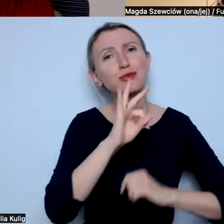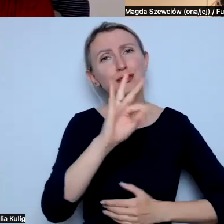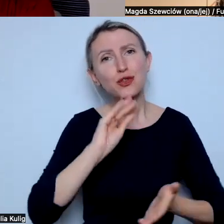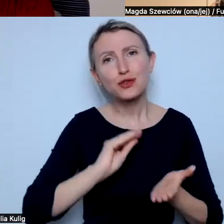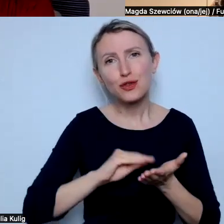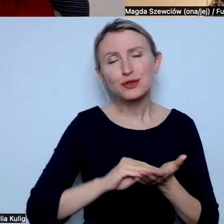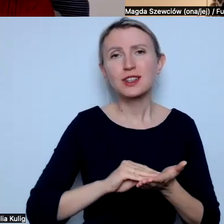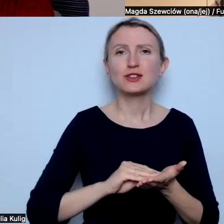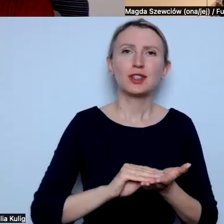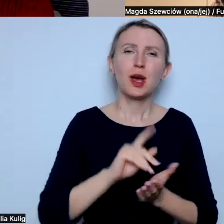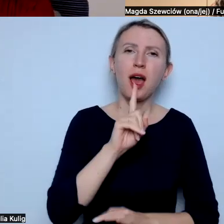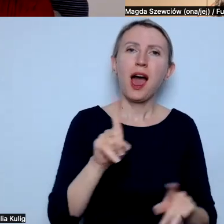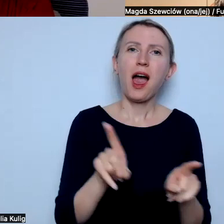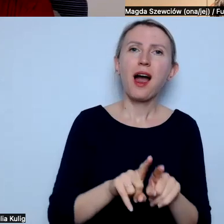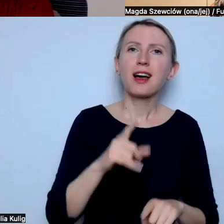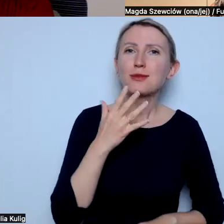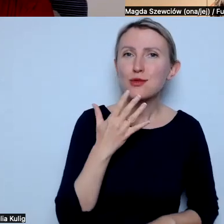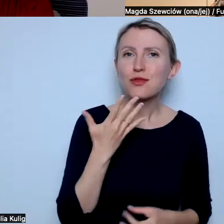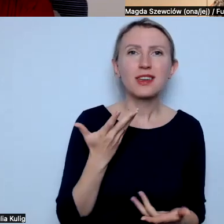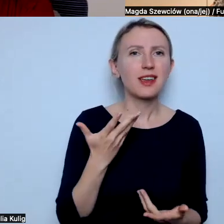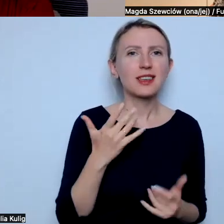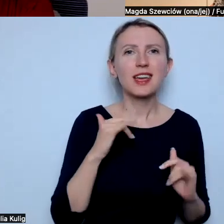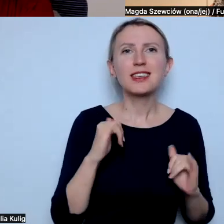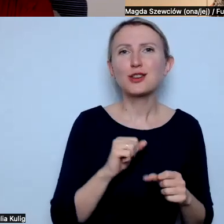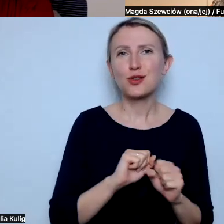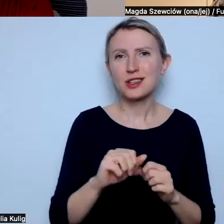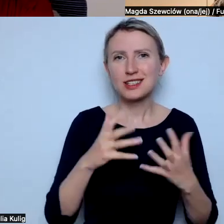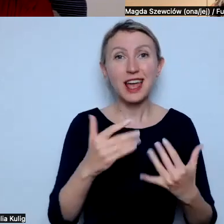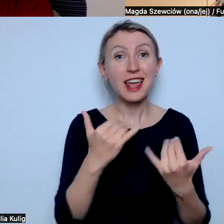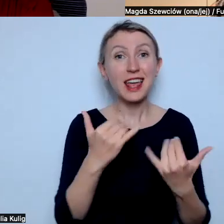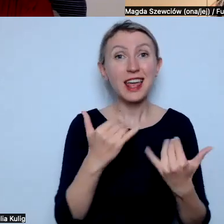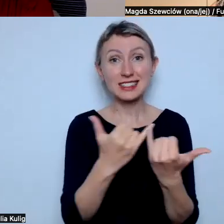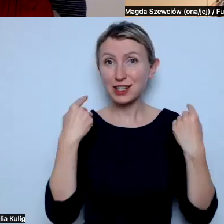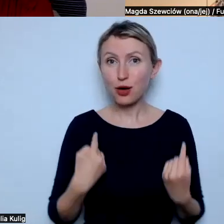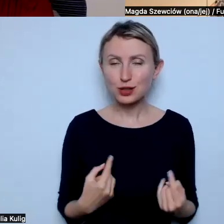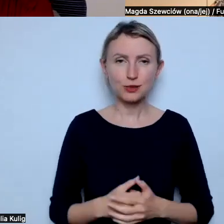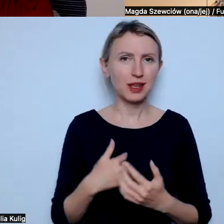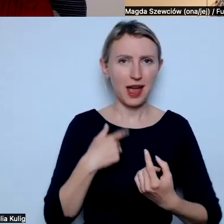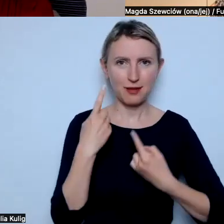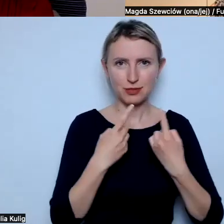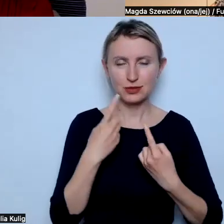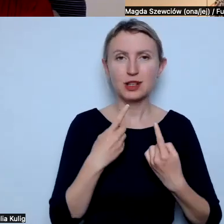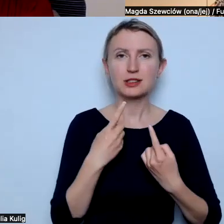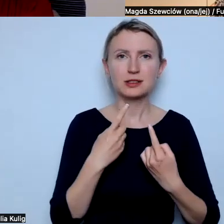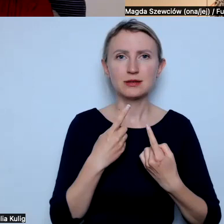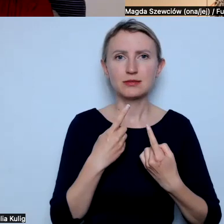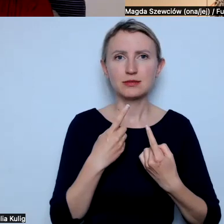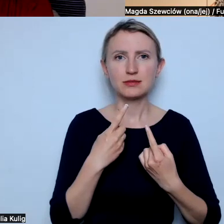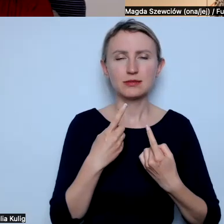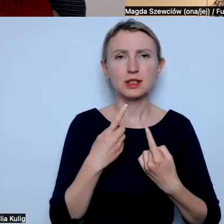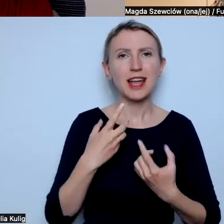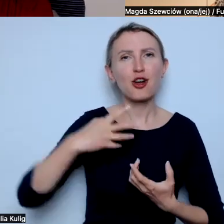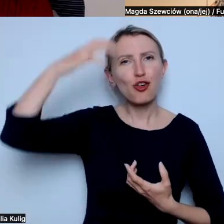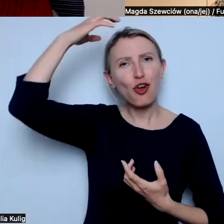ale też mówienia o tym, jakie to jest i zachęcania innych osób. Uważam, że absolutnie koronarówność jest zasłużona